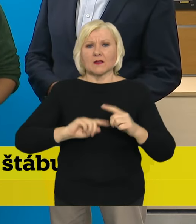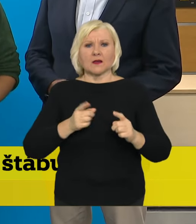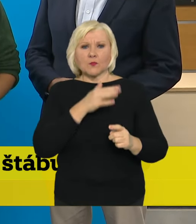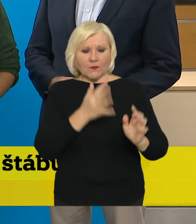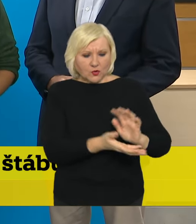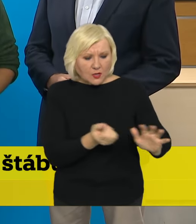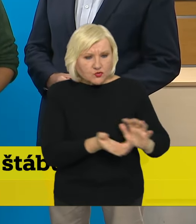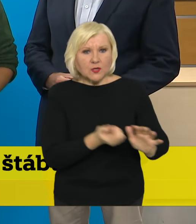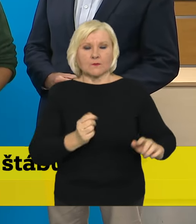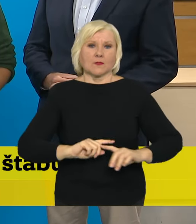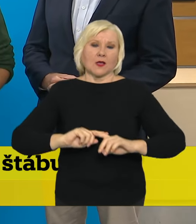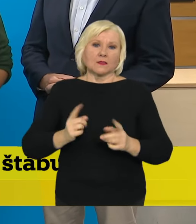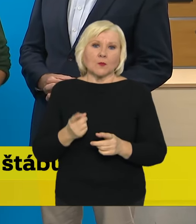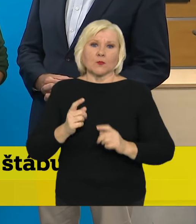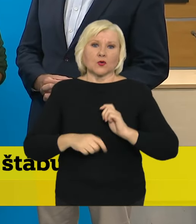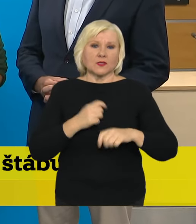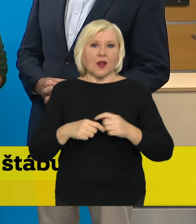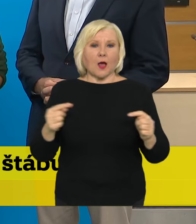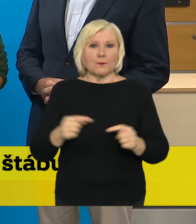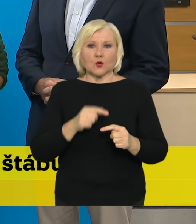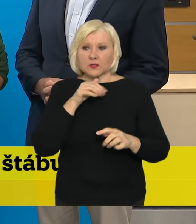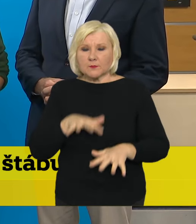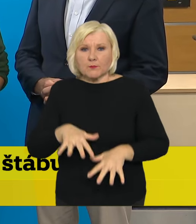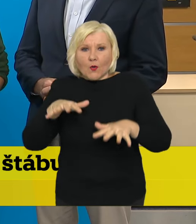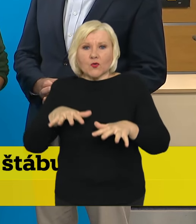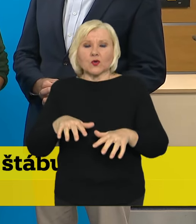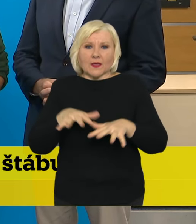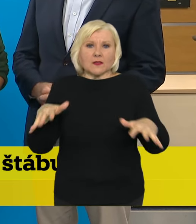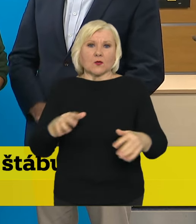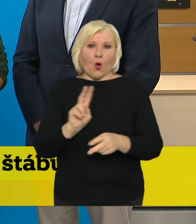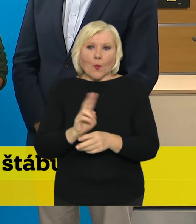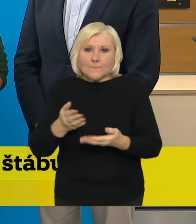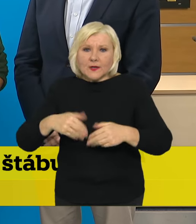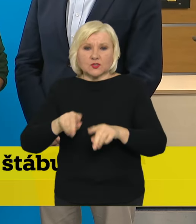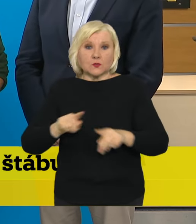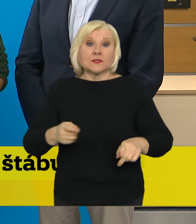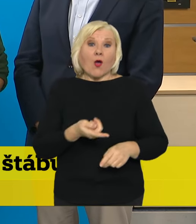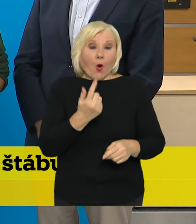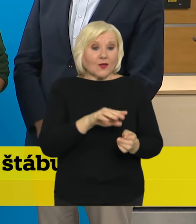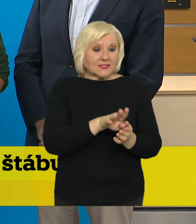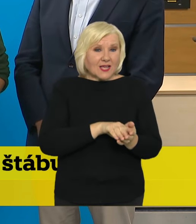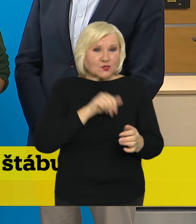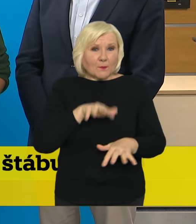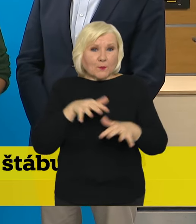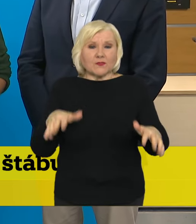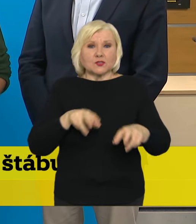další budování i protipovodňových opatření. Celkem od začátku povodní hasiči řešili